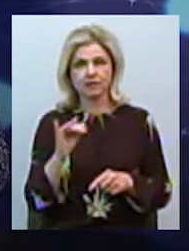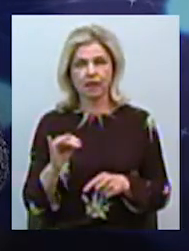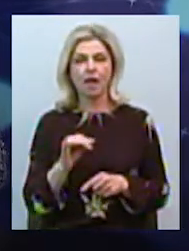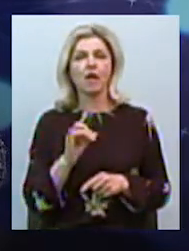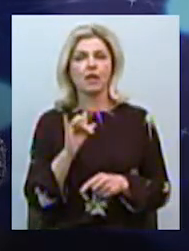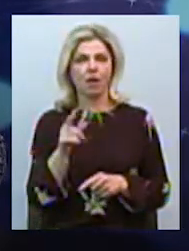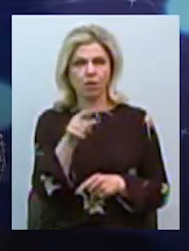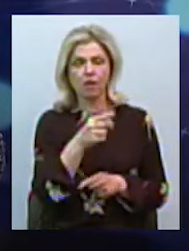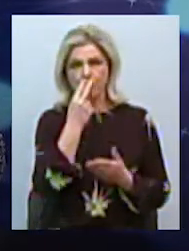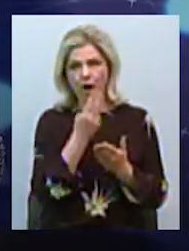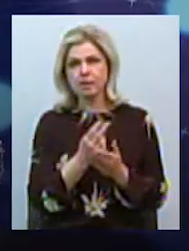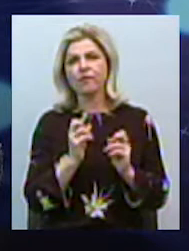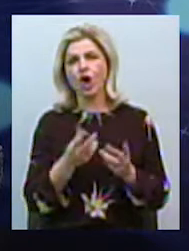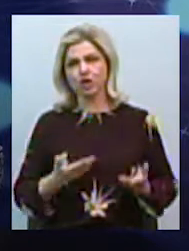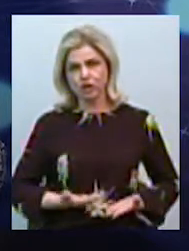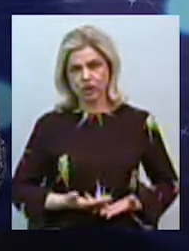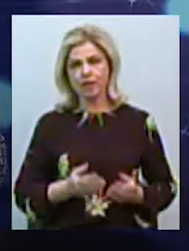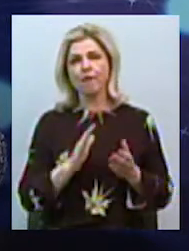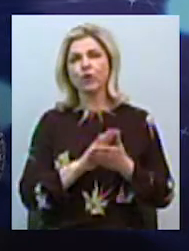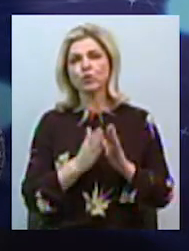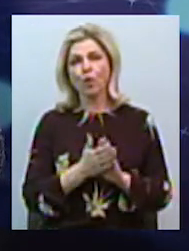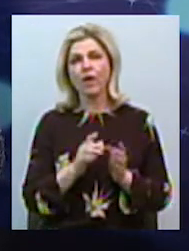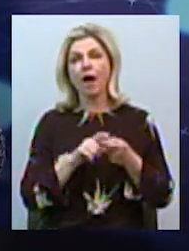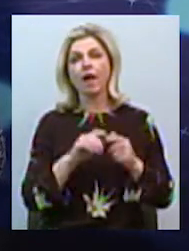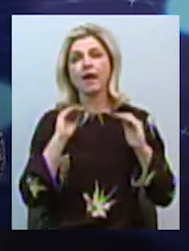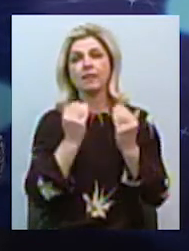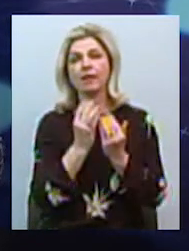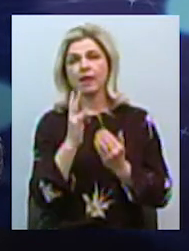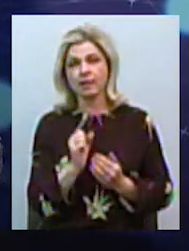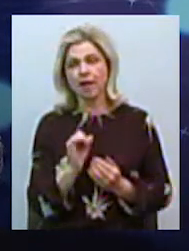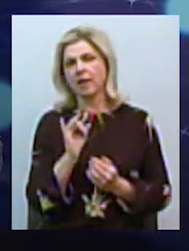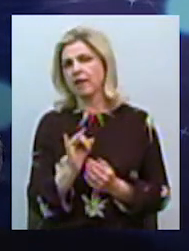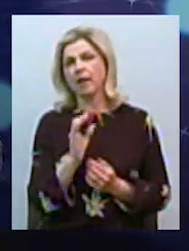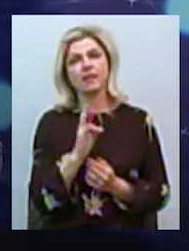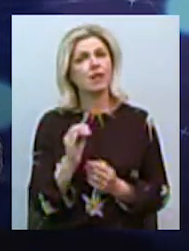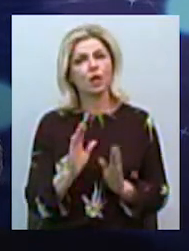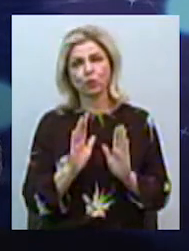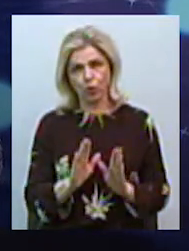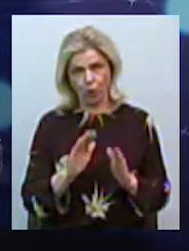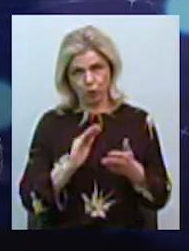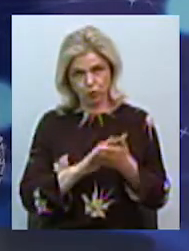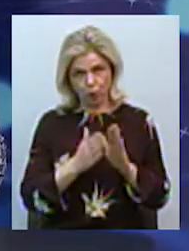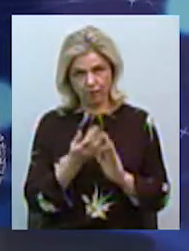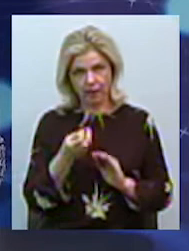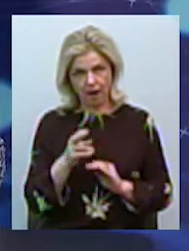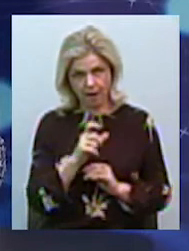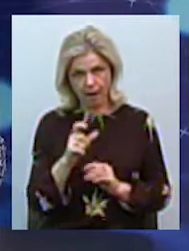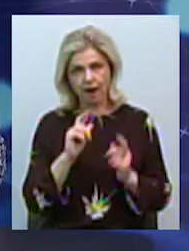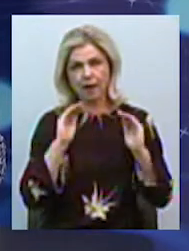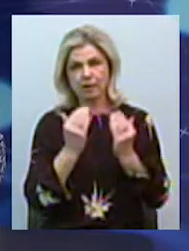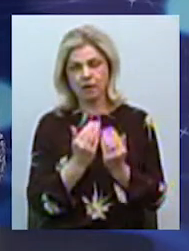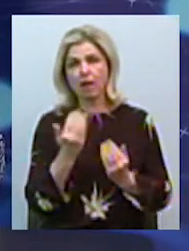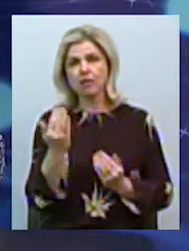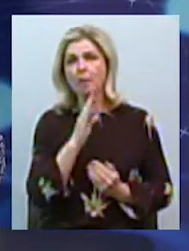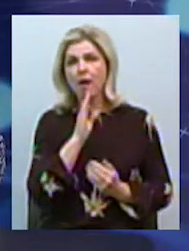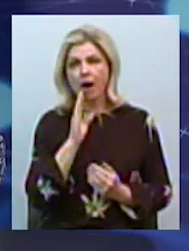показують, як жити, як в умовах карантину і не в умовах карантину. Це мамочка з діабетом, вона працює,